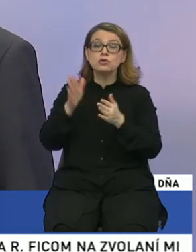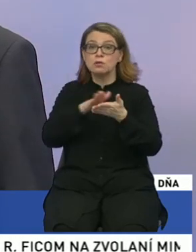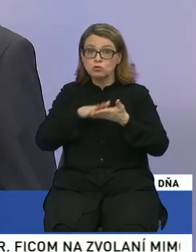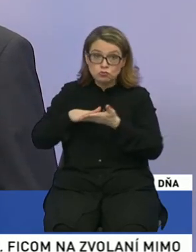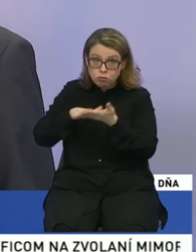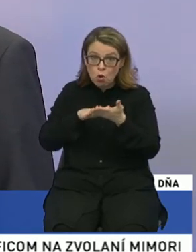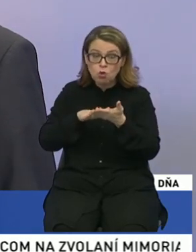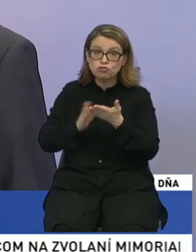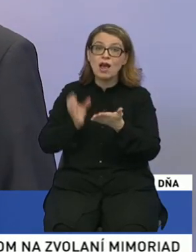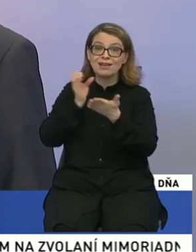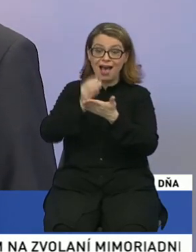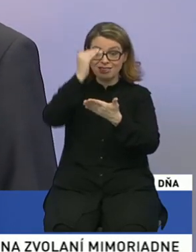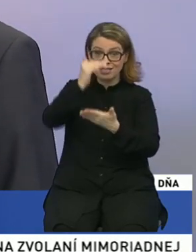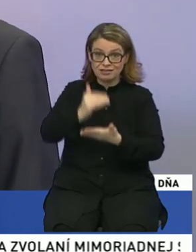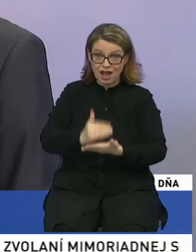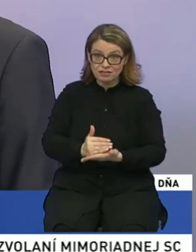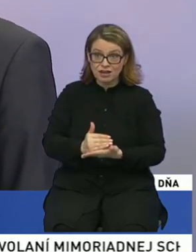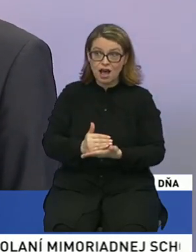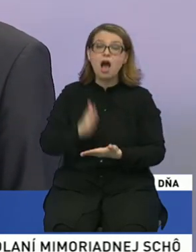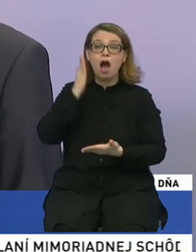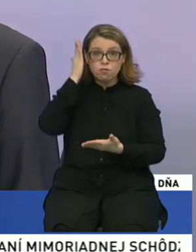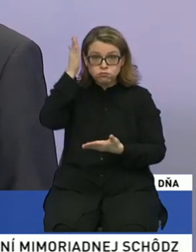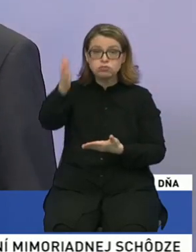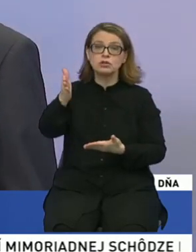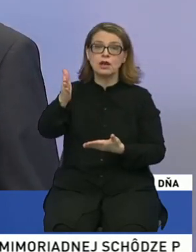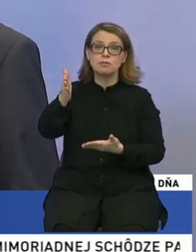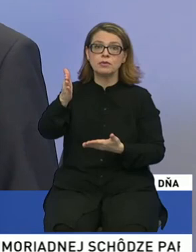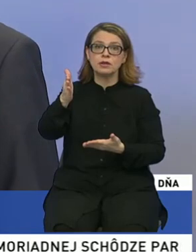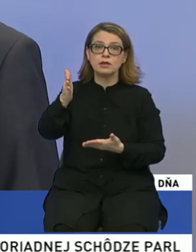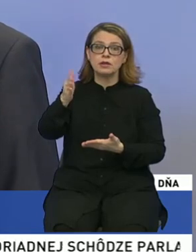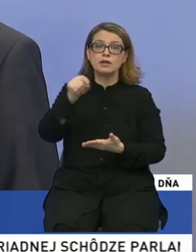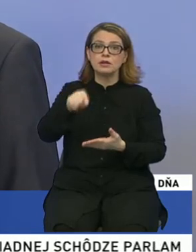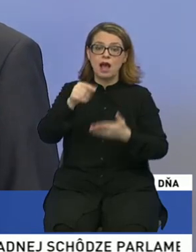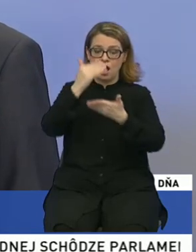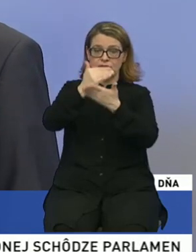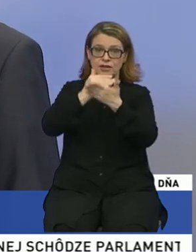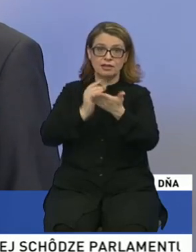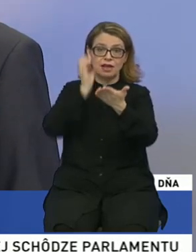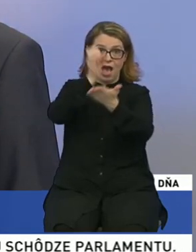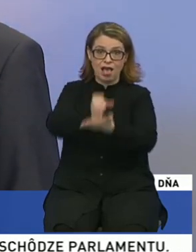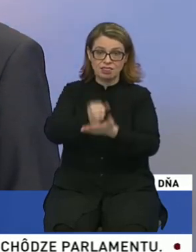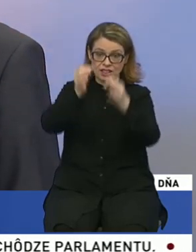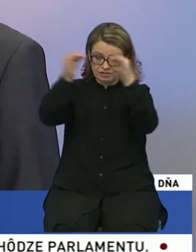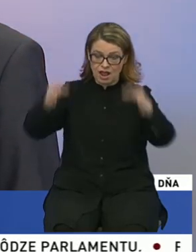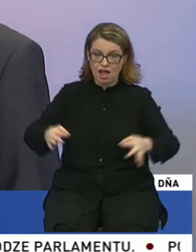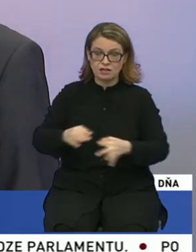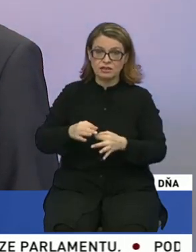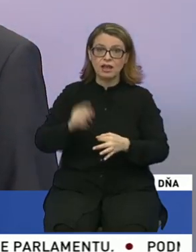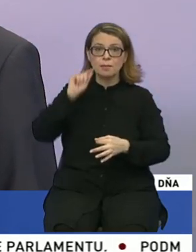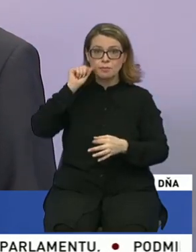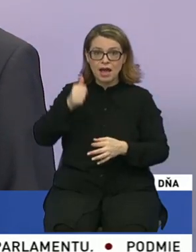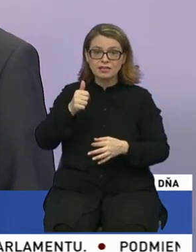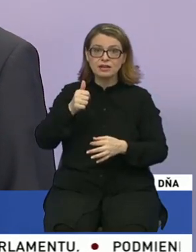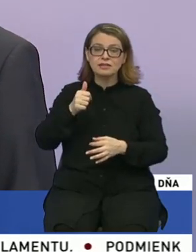kandidátku a že budeme na kandidátke strany Maďarskej kresťansko